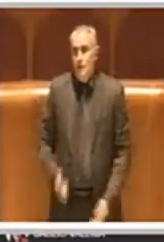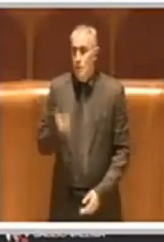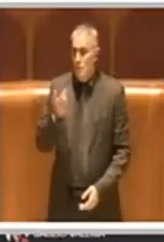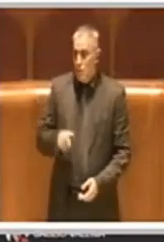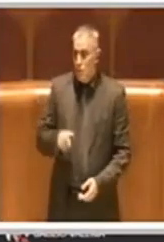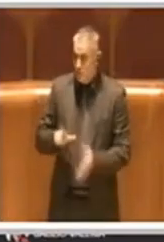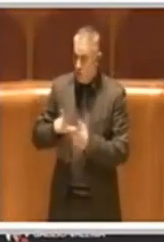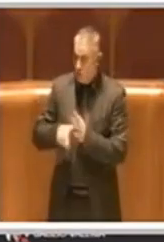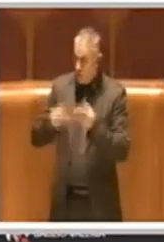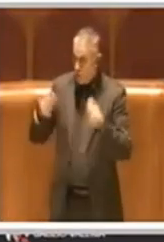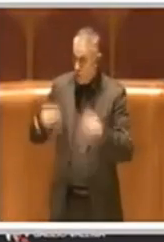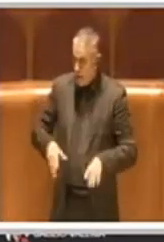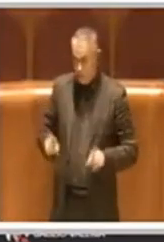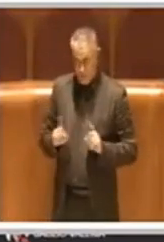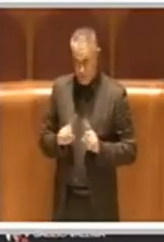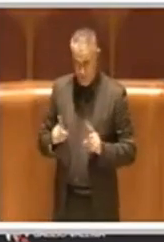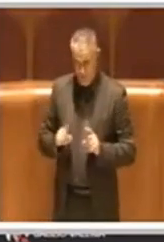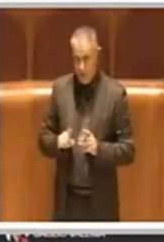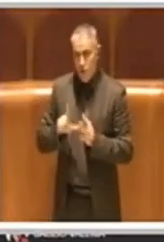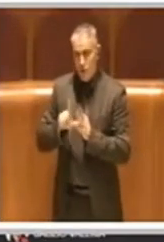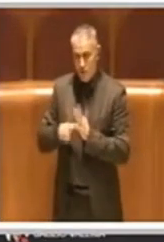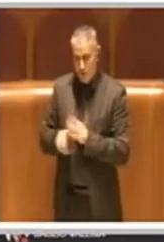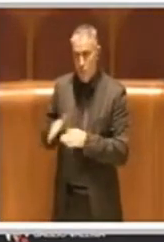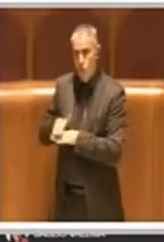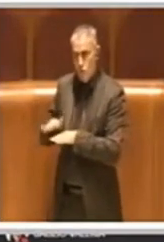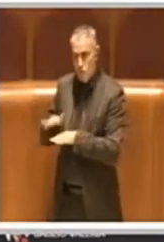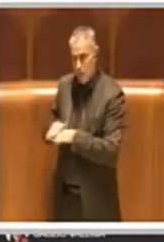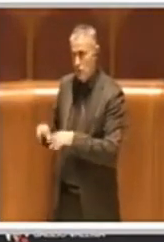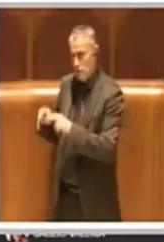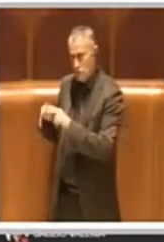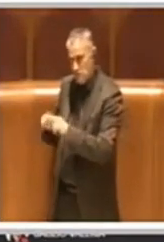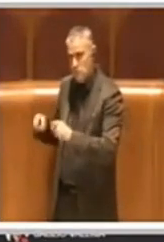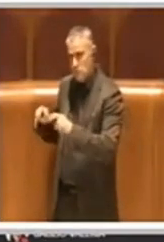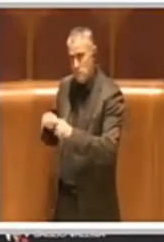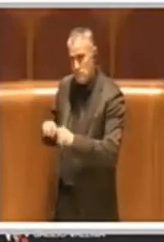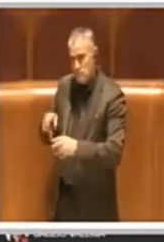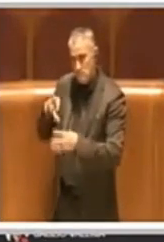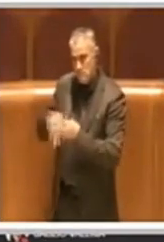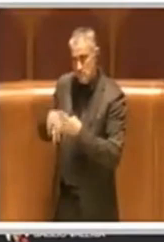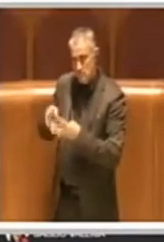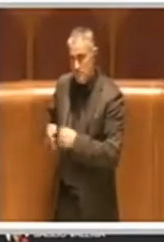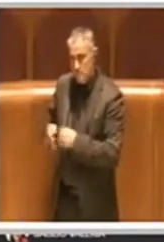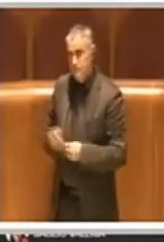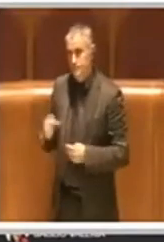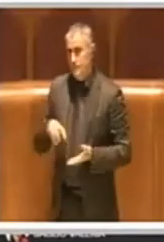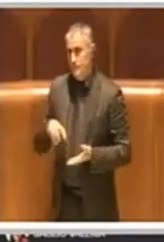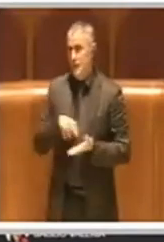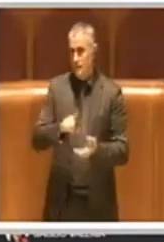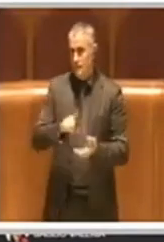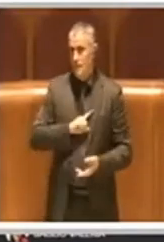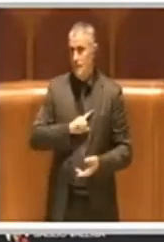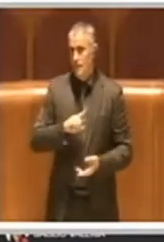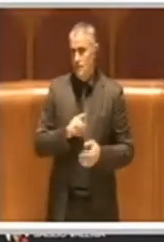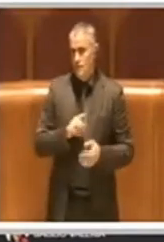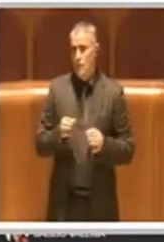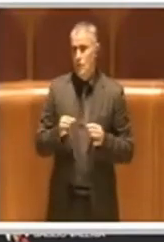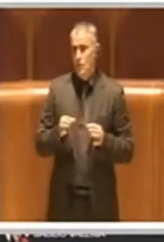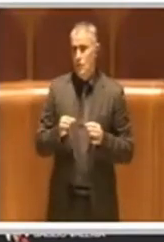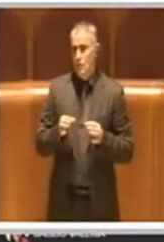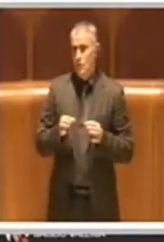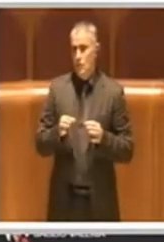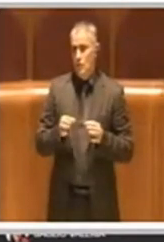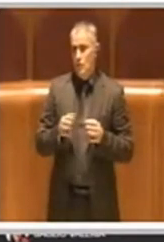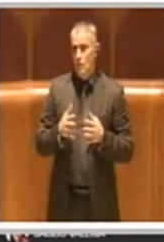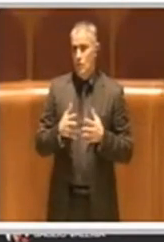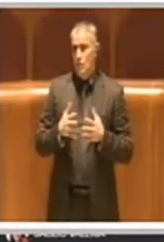è stato perso ma anzi è stato utilizzato per svolgere gli approfondimenti necessari e anticipo ovviamente il voto favorevole da parte del Movimento